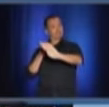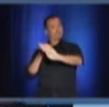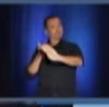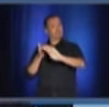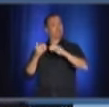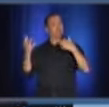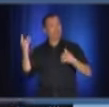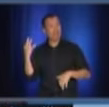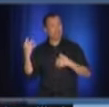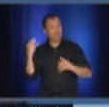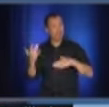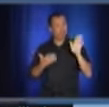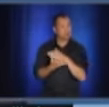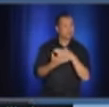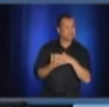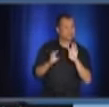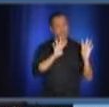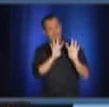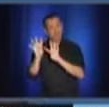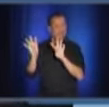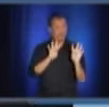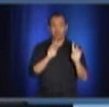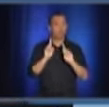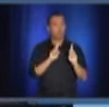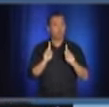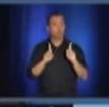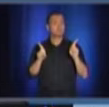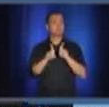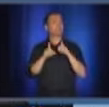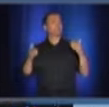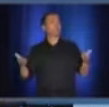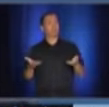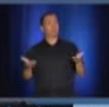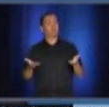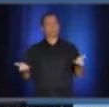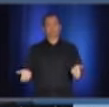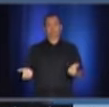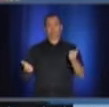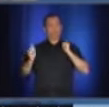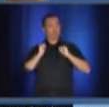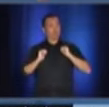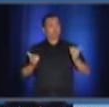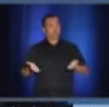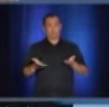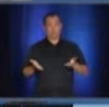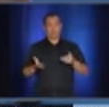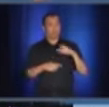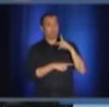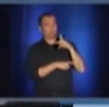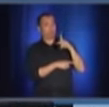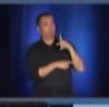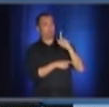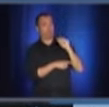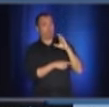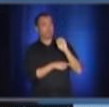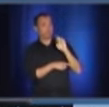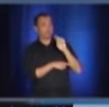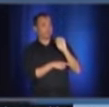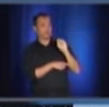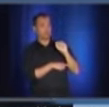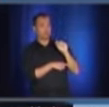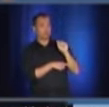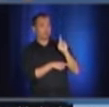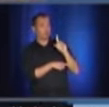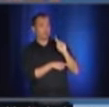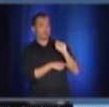Je ne parle pas du tout d'un concert rock, mais j'imagine la Place des Arts à l'Opéra. C'est un endroit bien